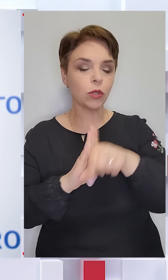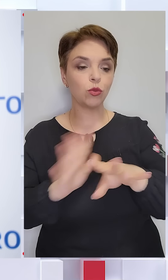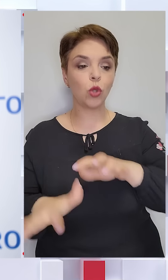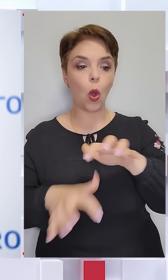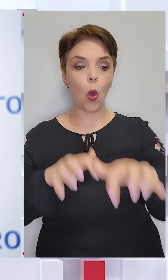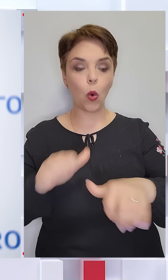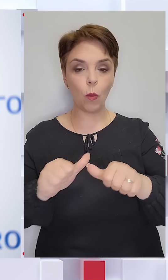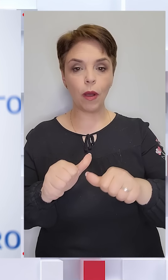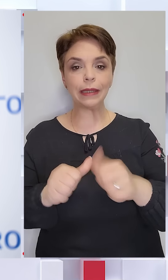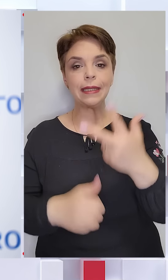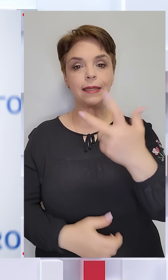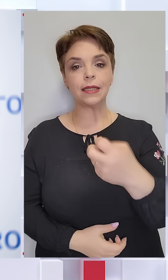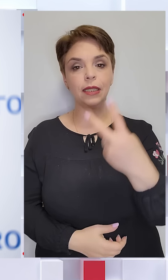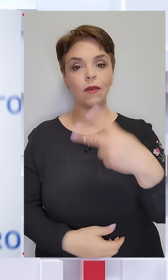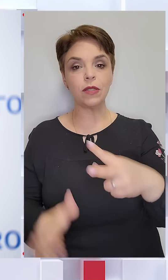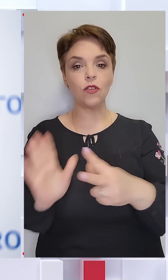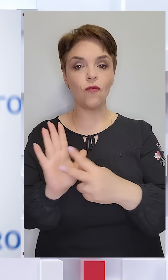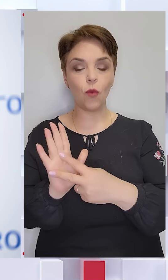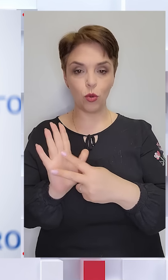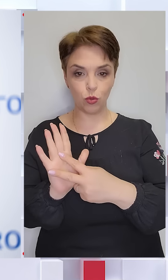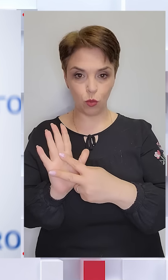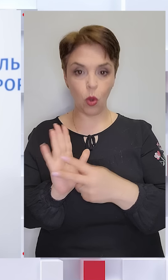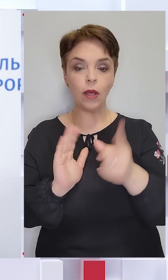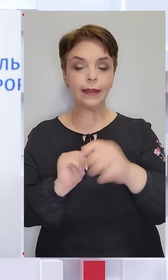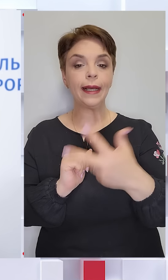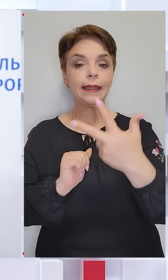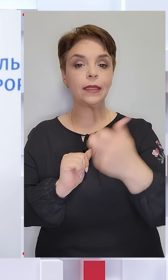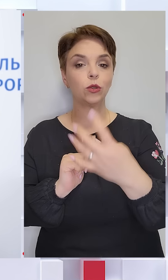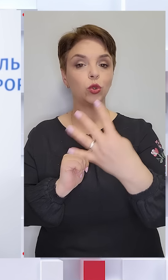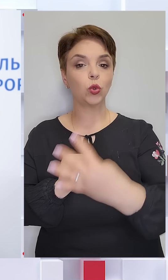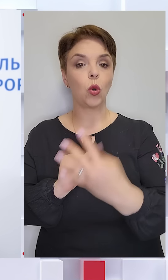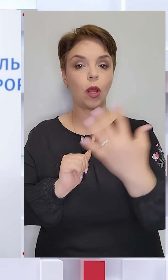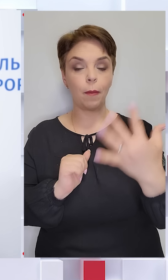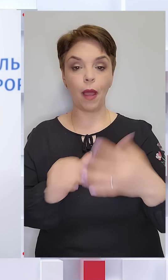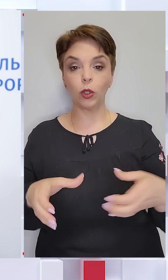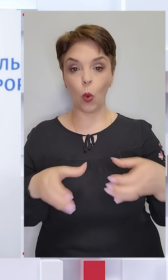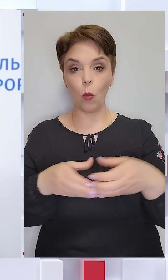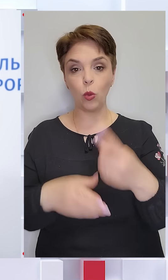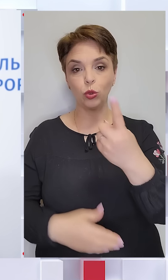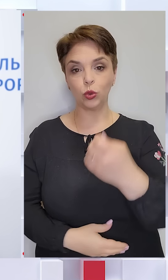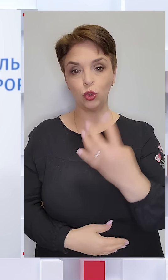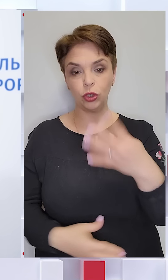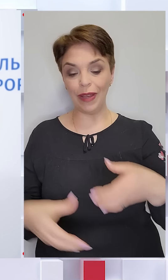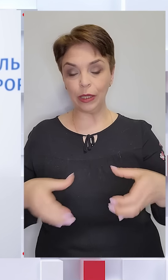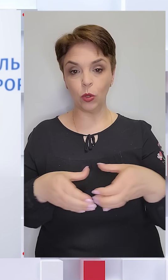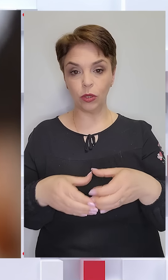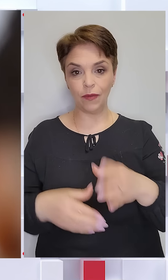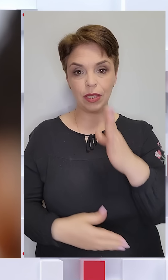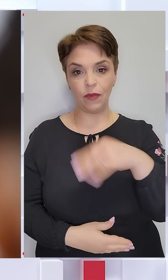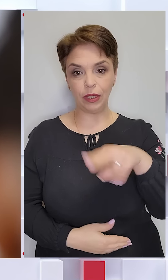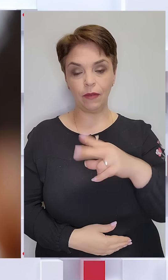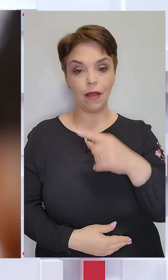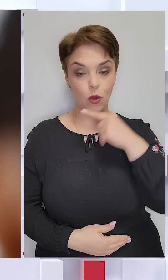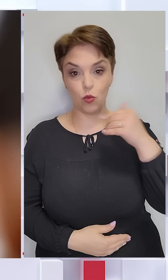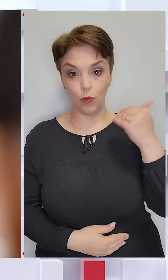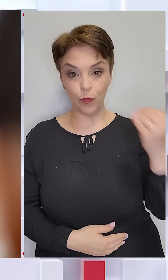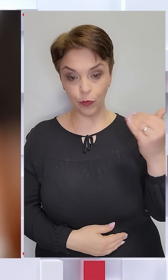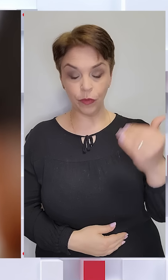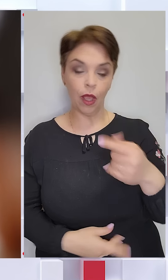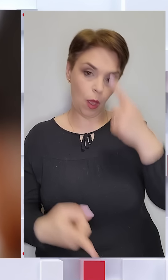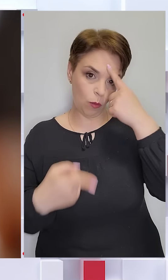окупанти з 328 та 345 полку 104 дивізії ВДВ «Країна-агресорки»